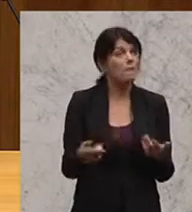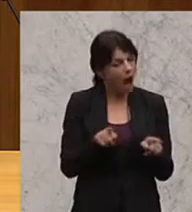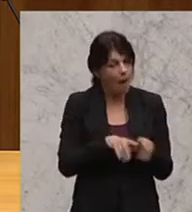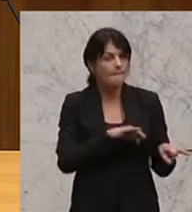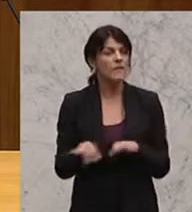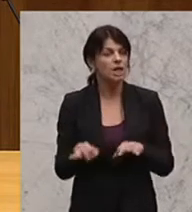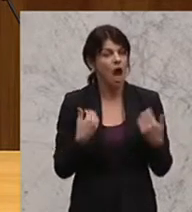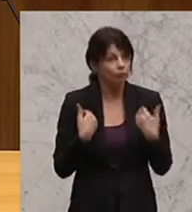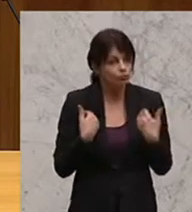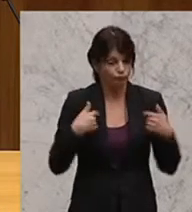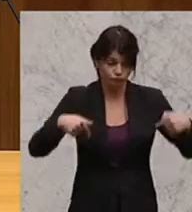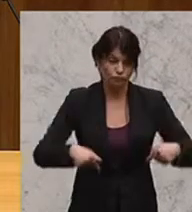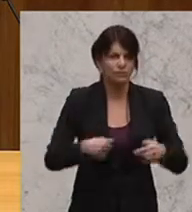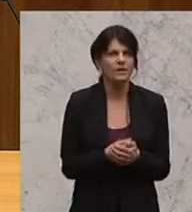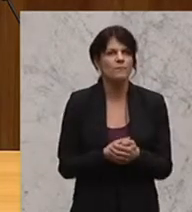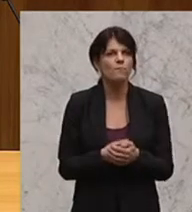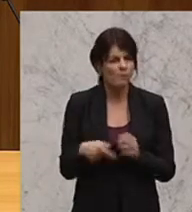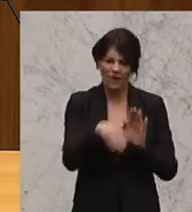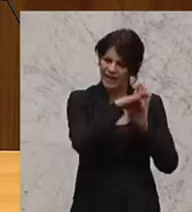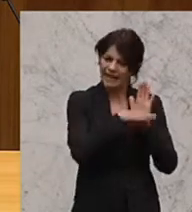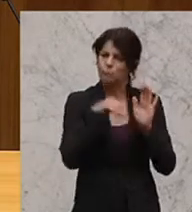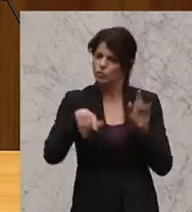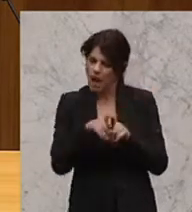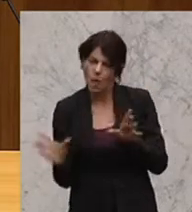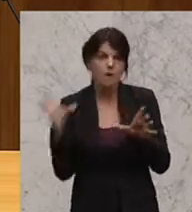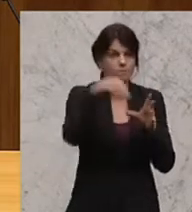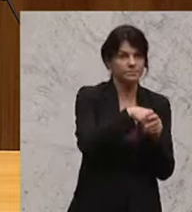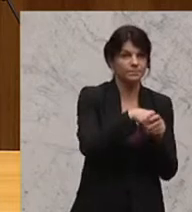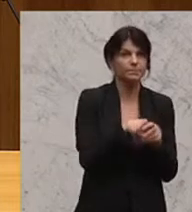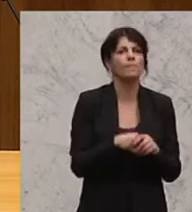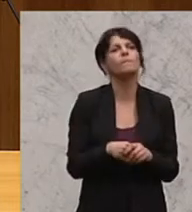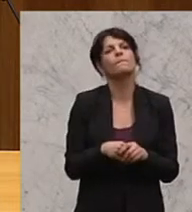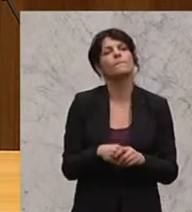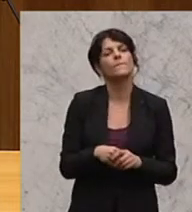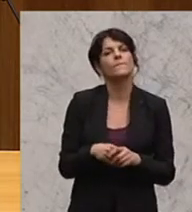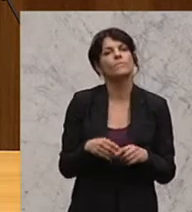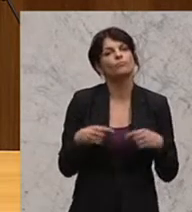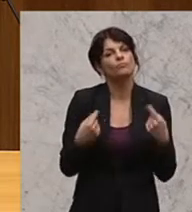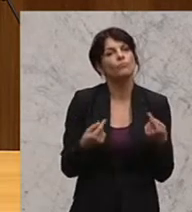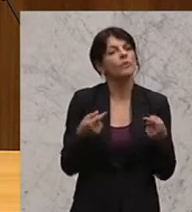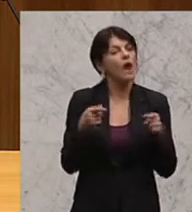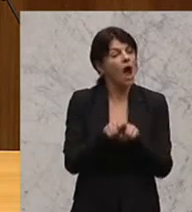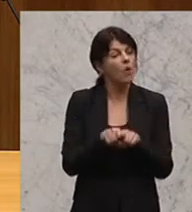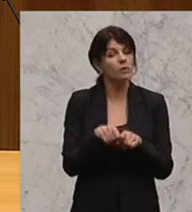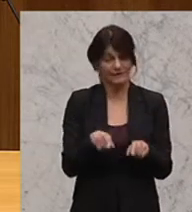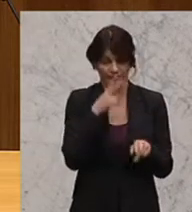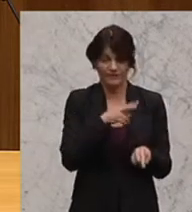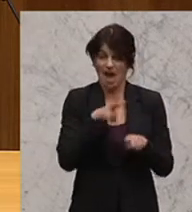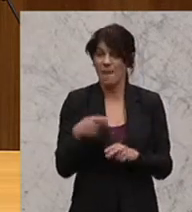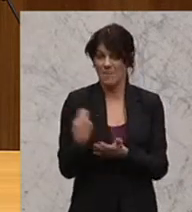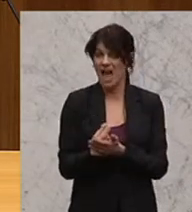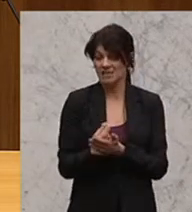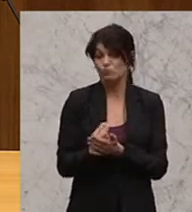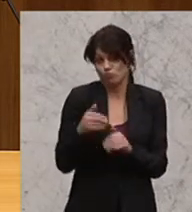Bereitschaft, das hier in den Regelungen mit einzunehmen. Und entsprechend auch diese fairen Preise